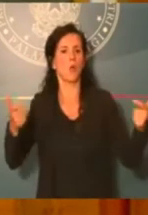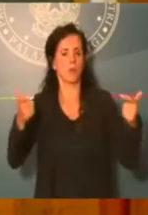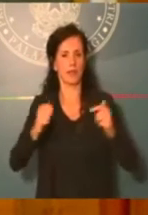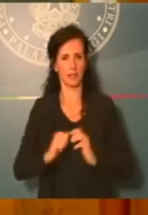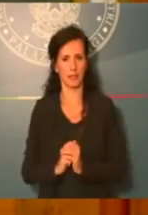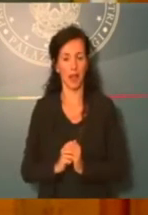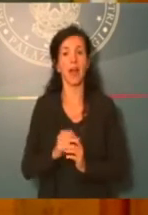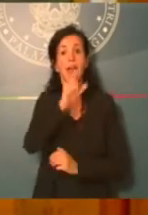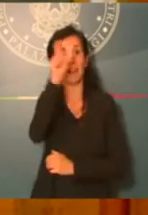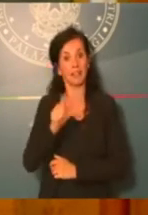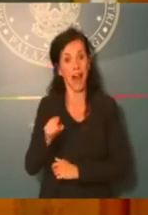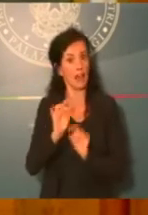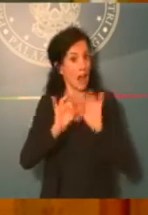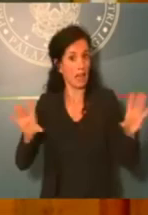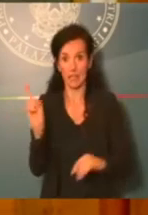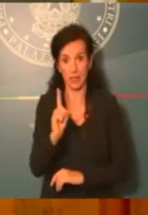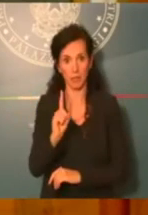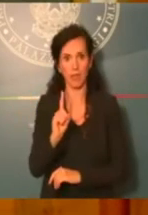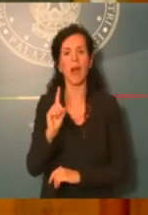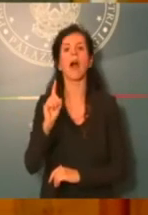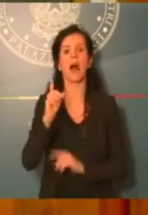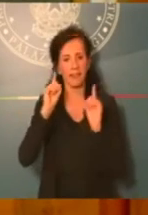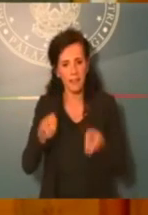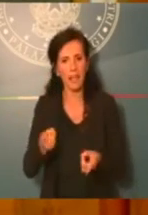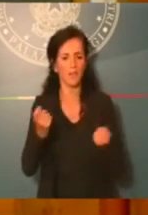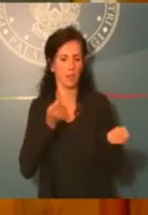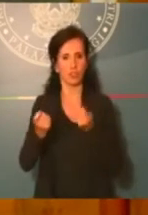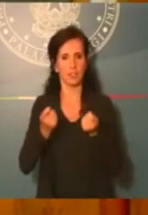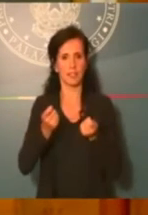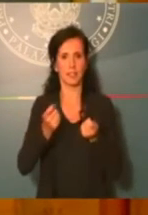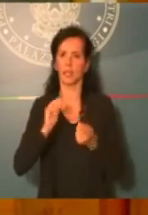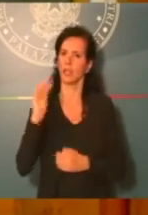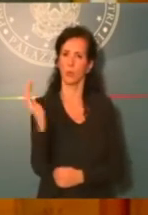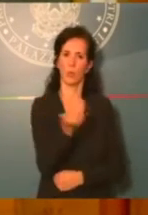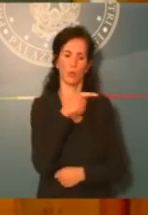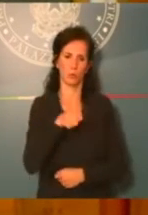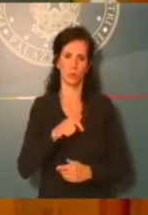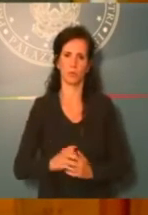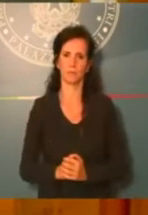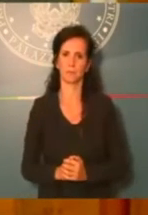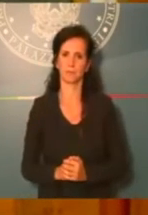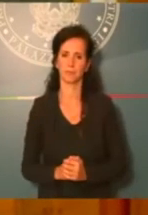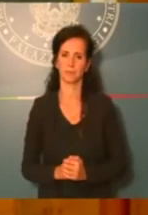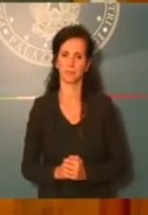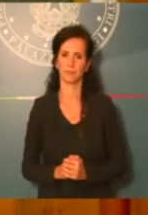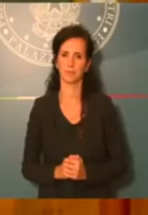libero se non è un Paese che gestisce queste tre variabili. L'amministrazione,